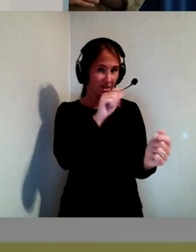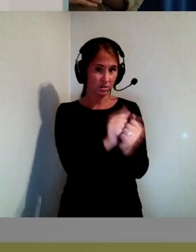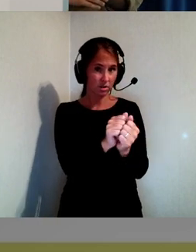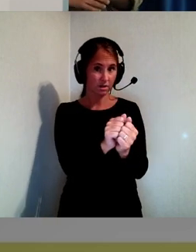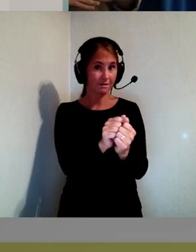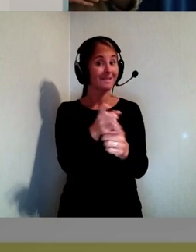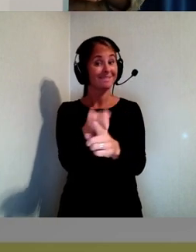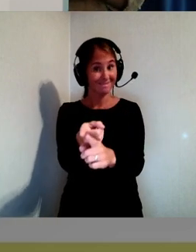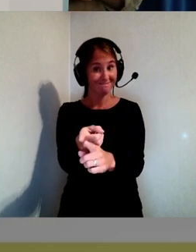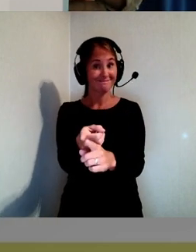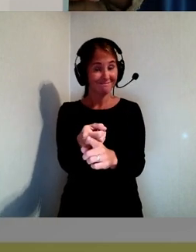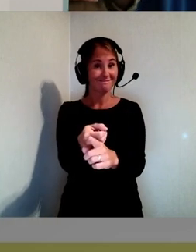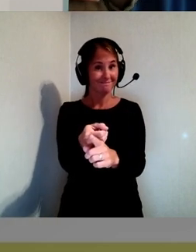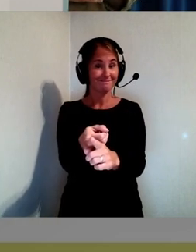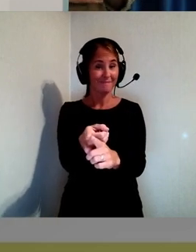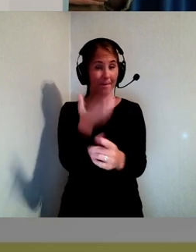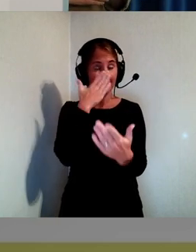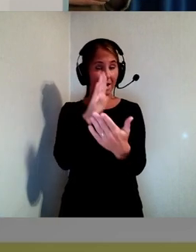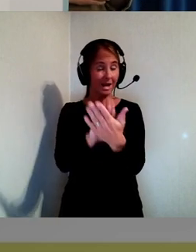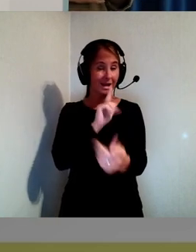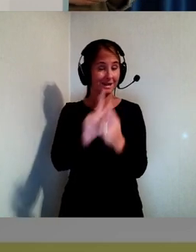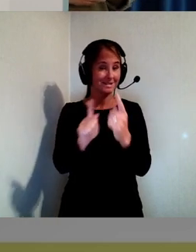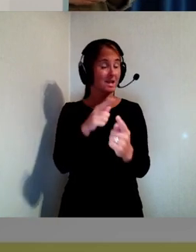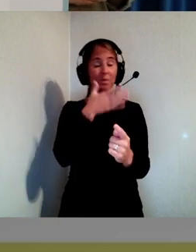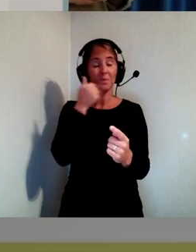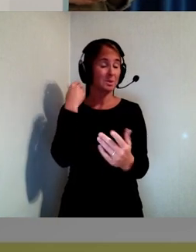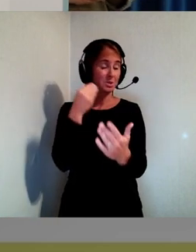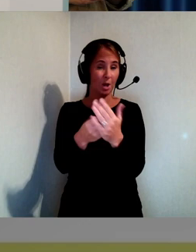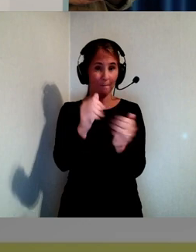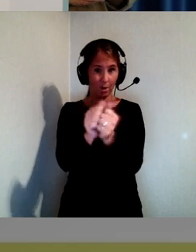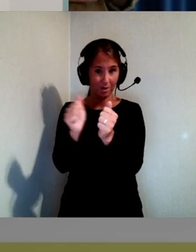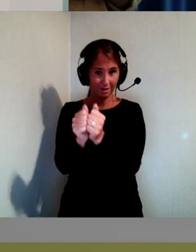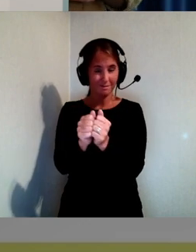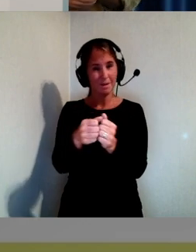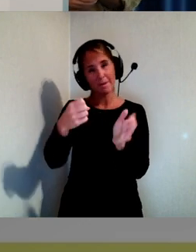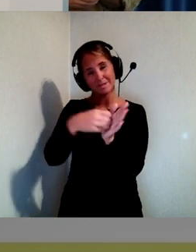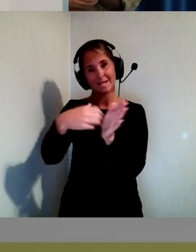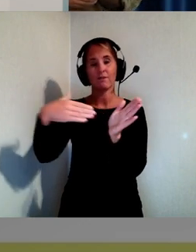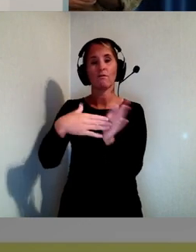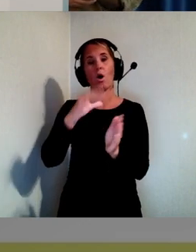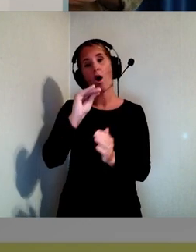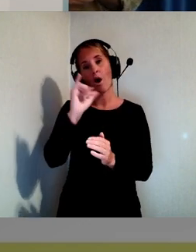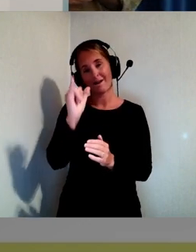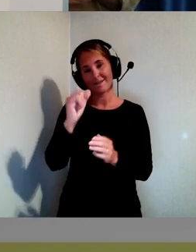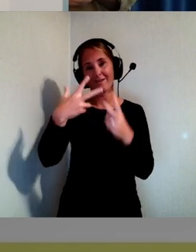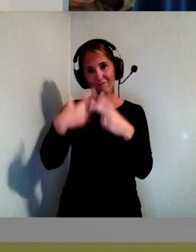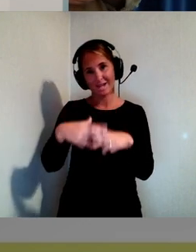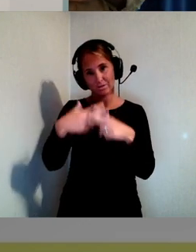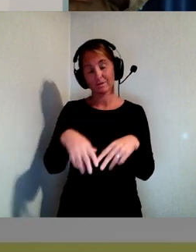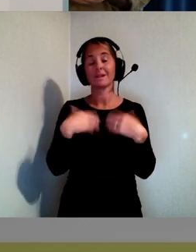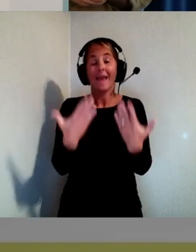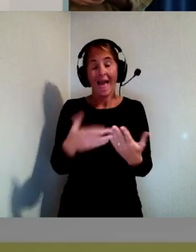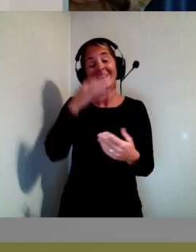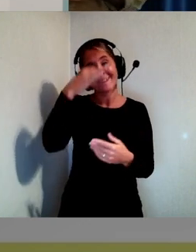här produkten med tanke på hur den beskrevs av AI-verktyget. Men så att det är en risk.